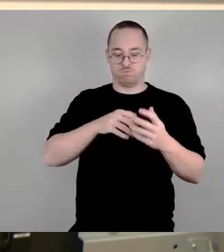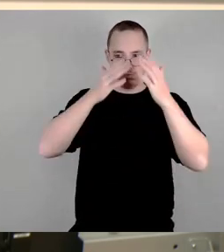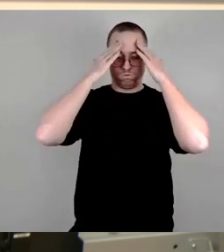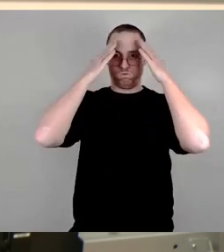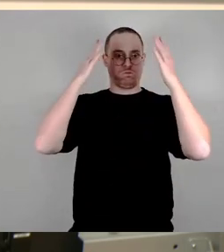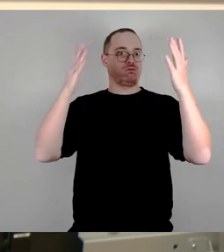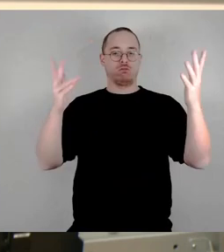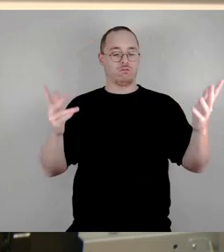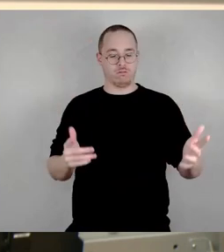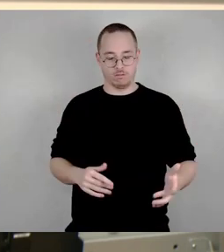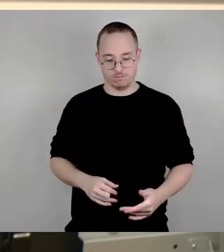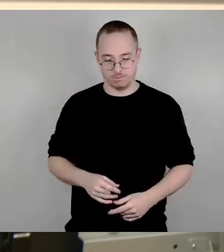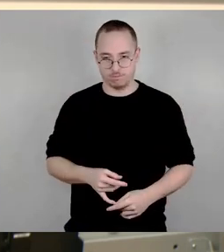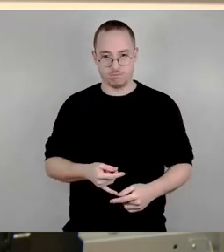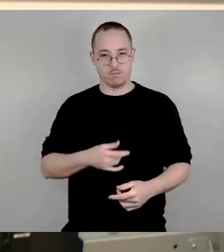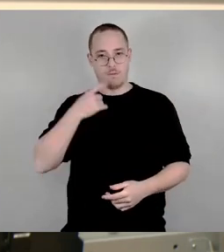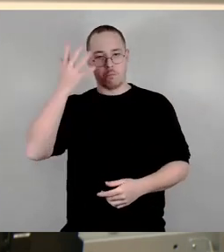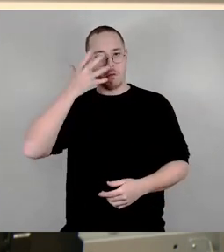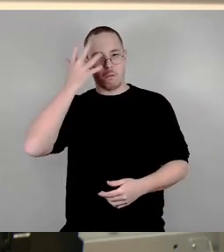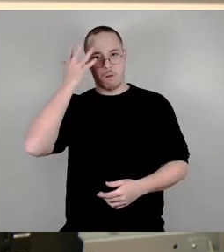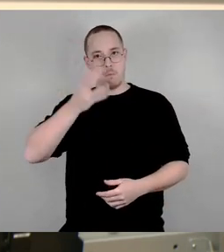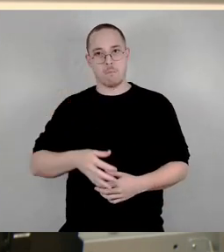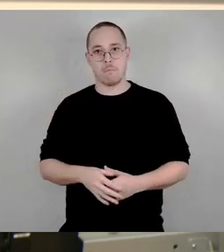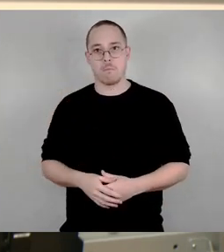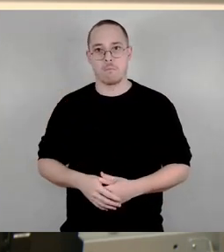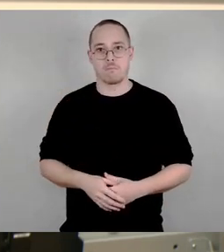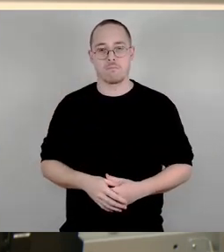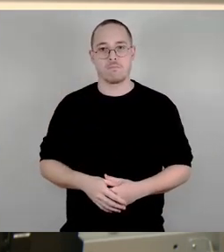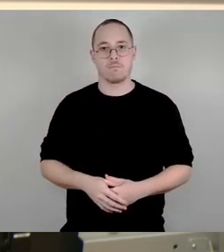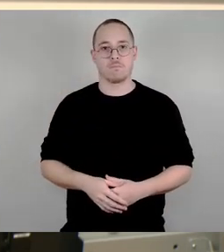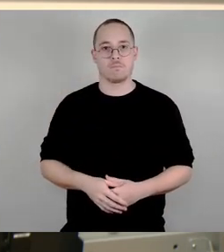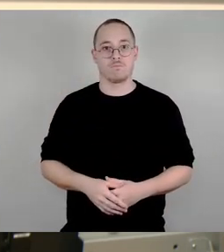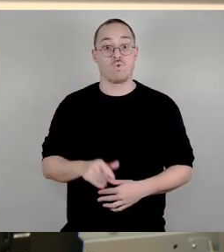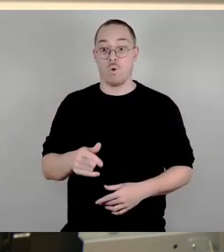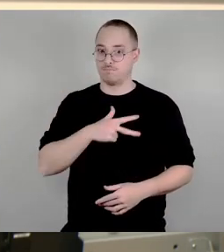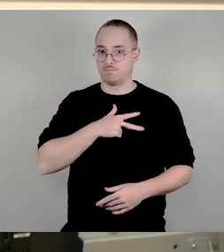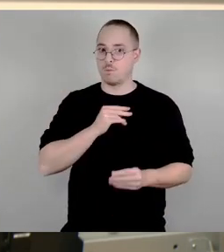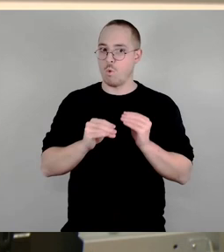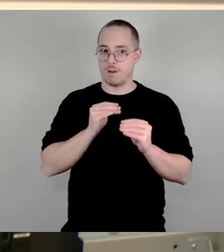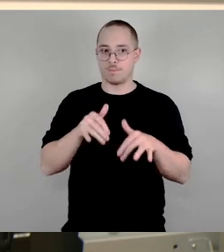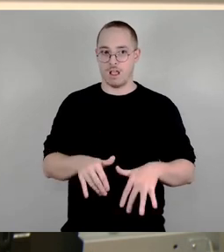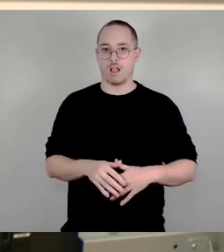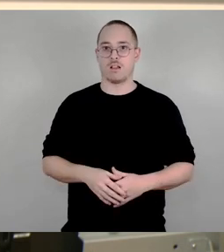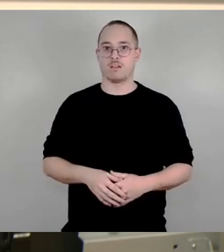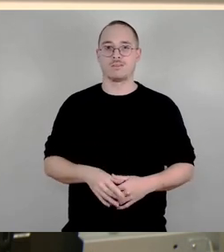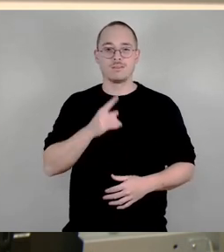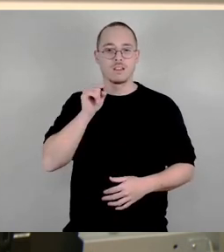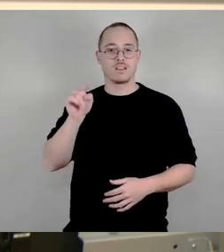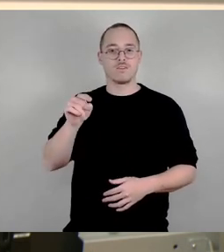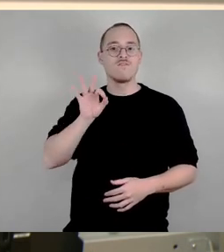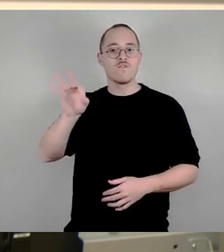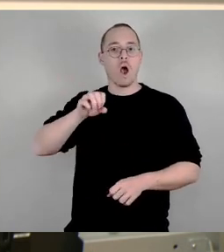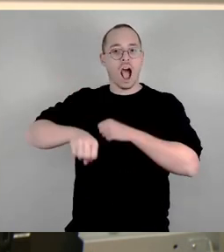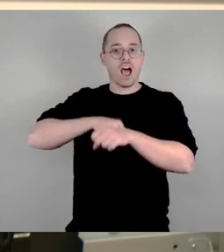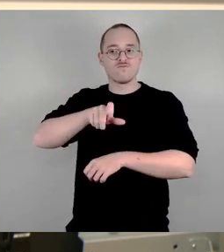wir gar nicht reden. Das sind die wirklichen Probleme. Also der Sicherheitsgewinn für Radfahrer ist kaum da. Und